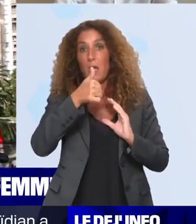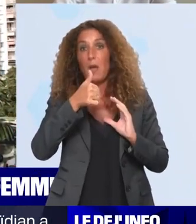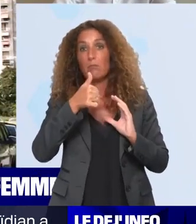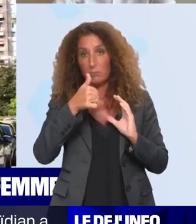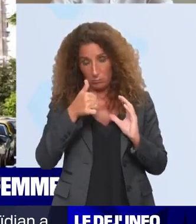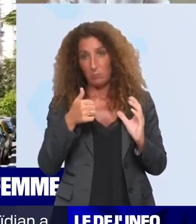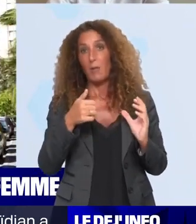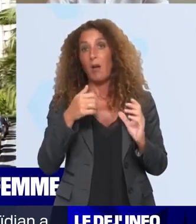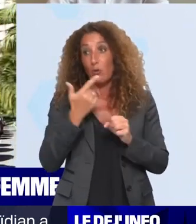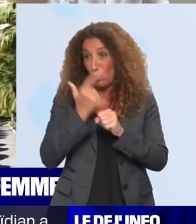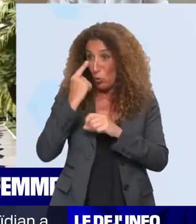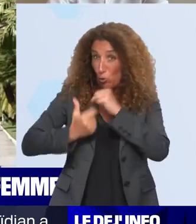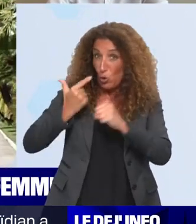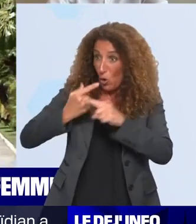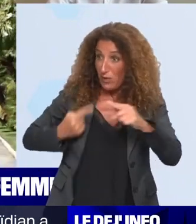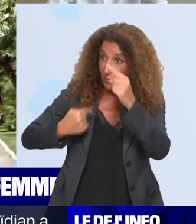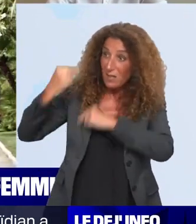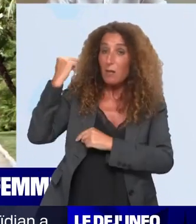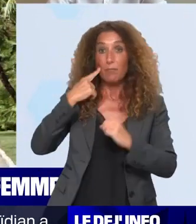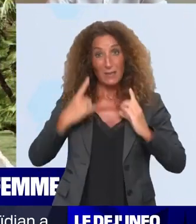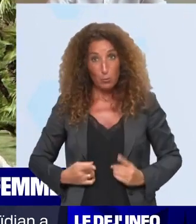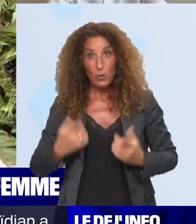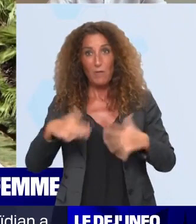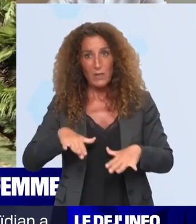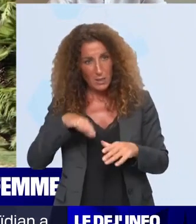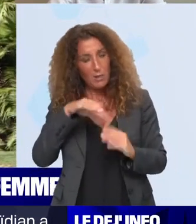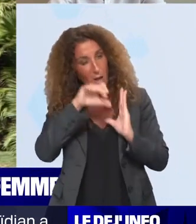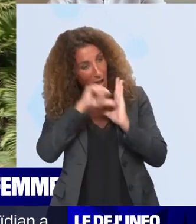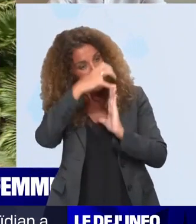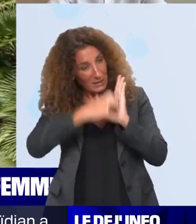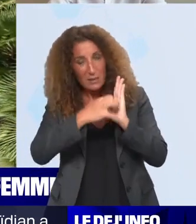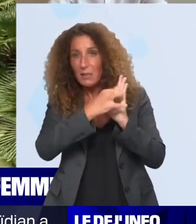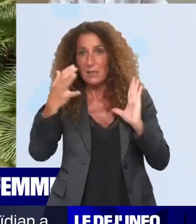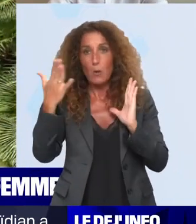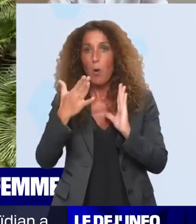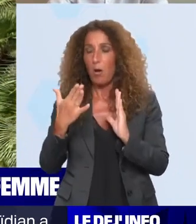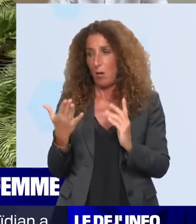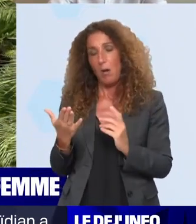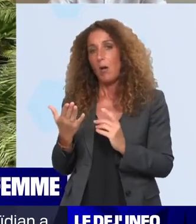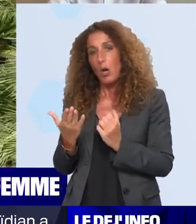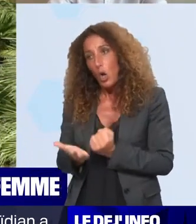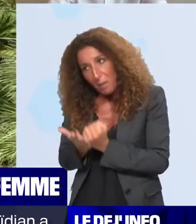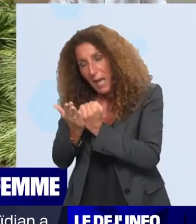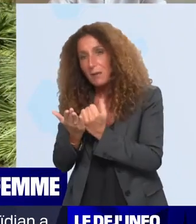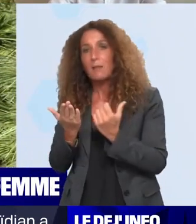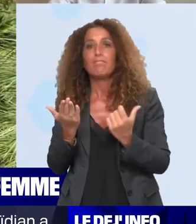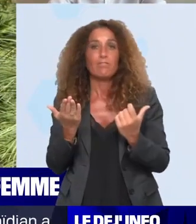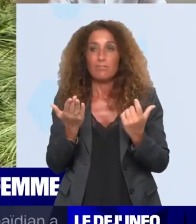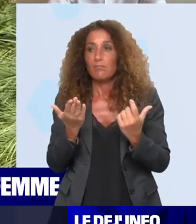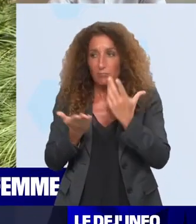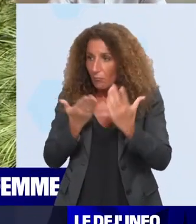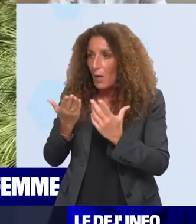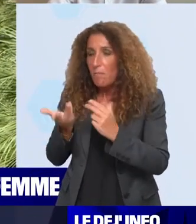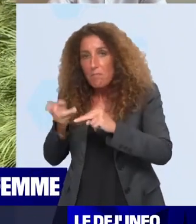Falorni il a deux ans et demi. C'est-à-dire que les députés ont voté déjà un article légalisant de la directive à mourir, mais c'était dans le cadre d'une niche parlementaire, on n'en a jamais reparlé.